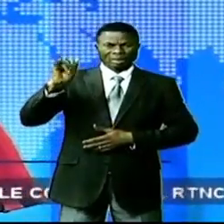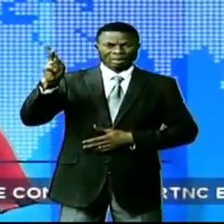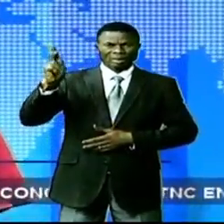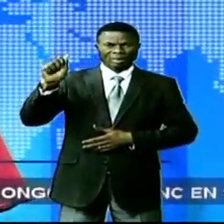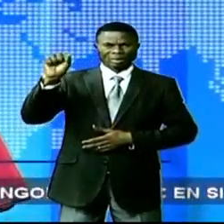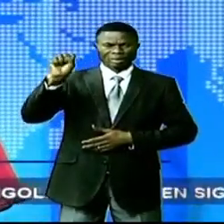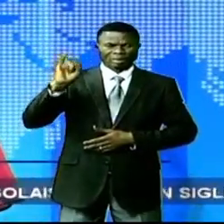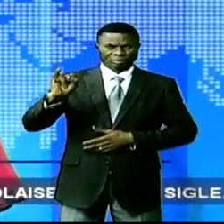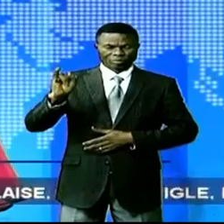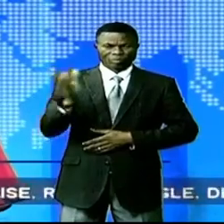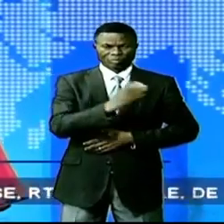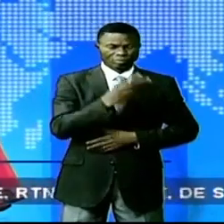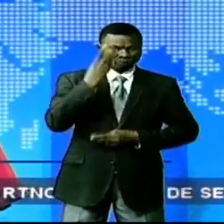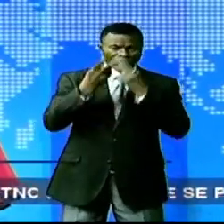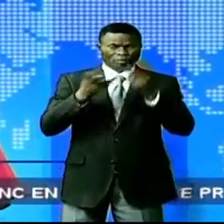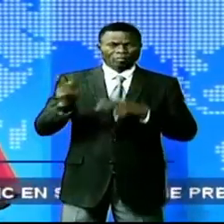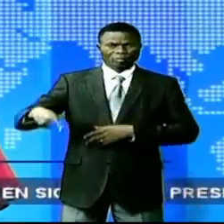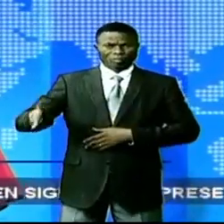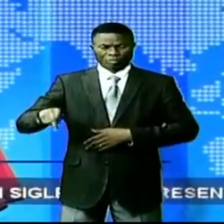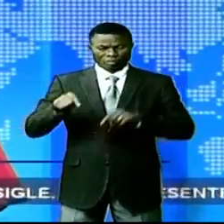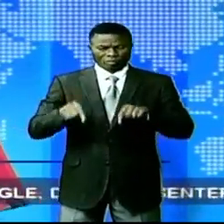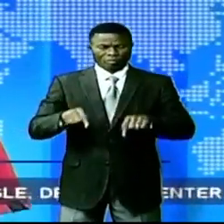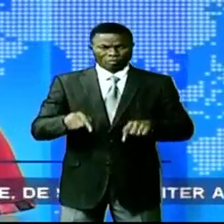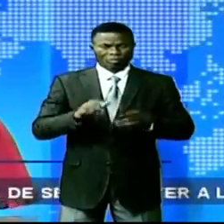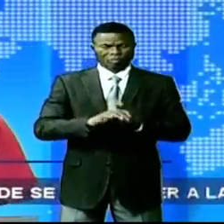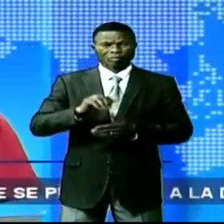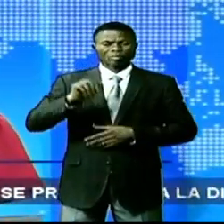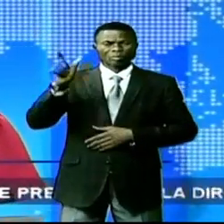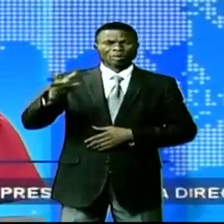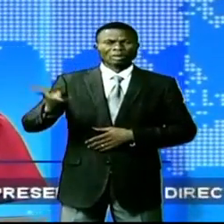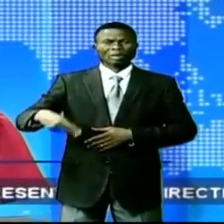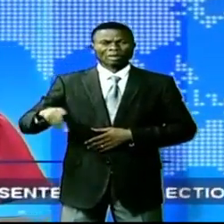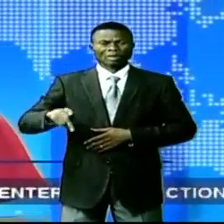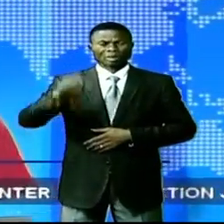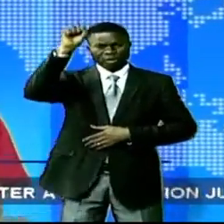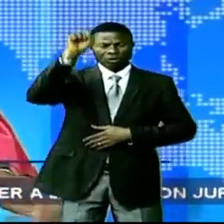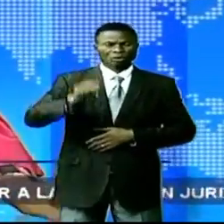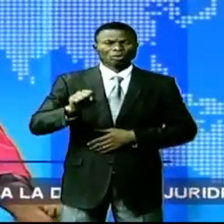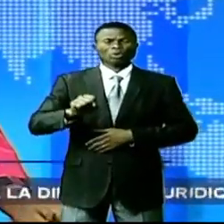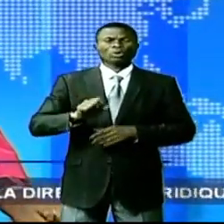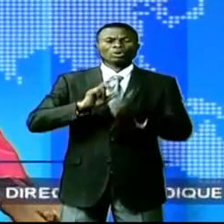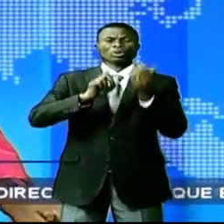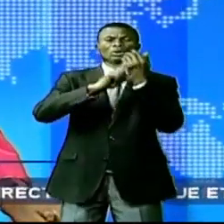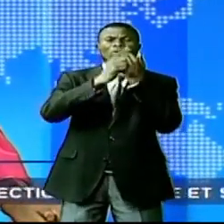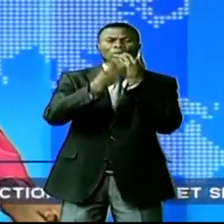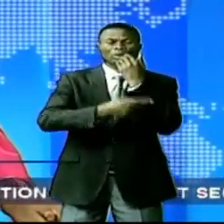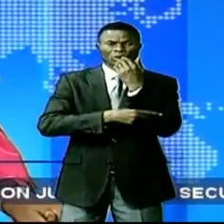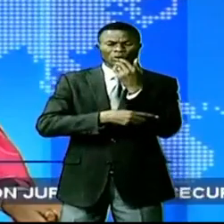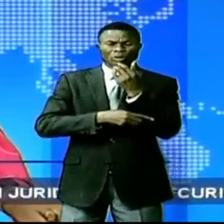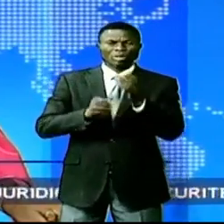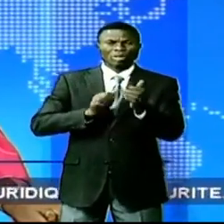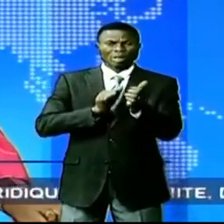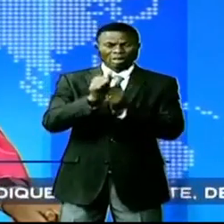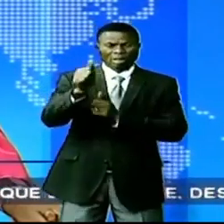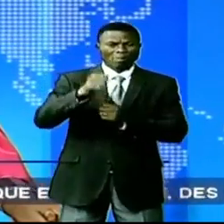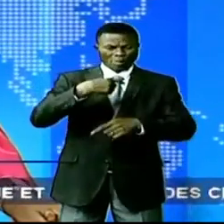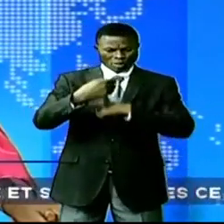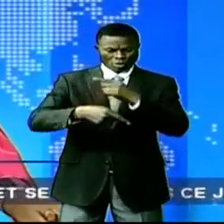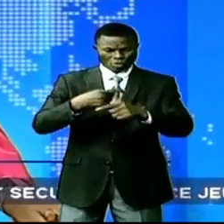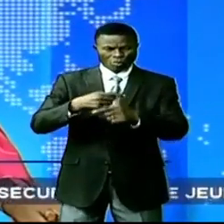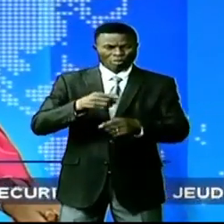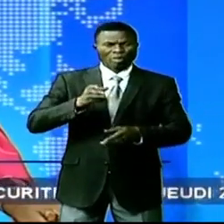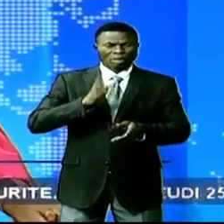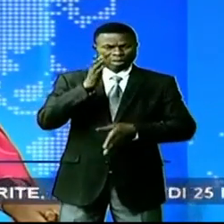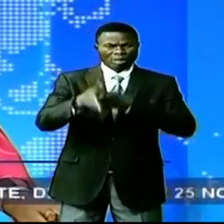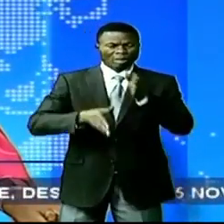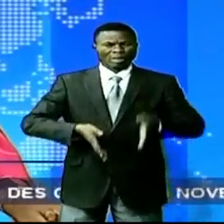Le tour d'horizon de Provence nous emmène de l'autre côté de la province du Sud Kivu, où la circulation a repris sur